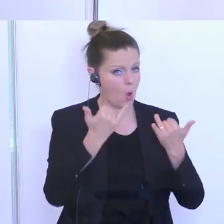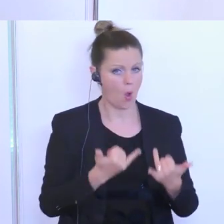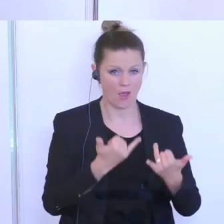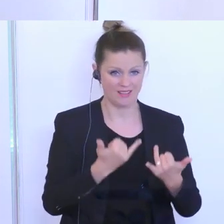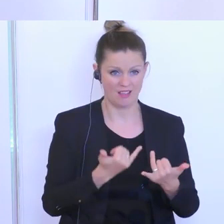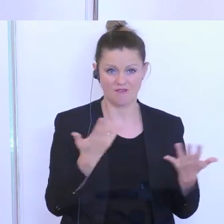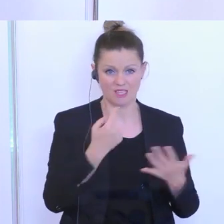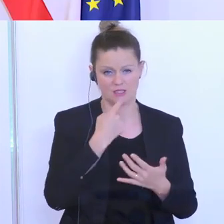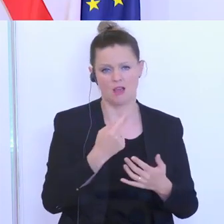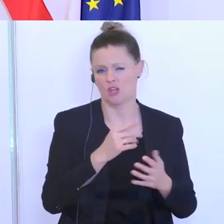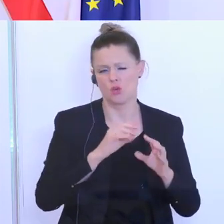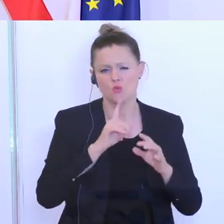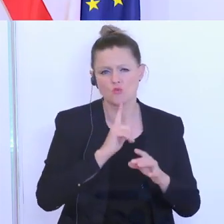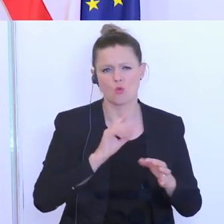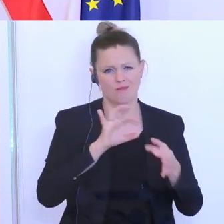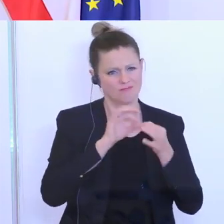Spekulation.